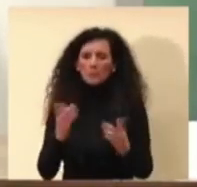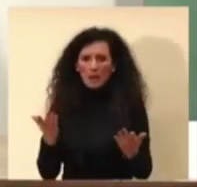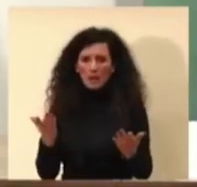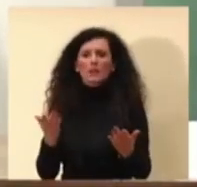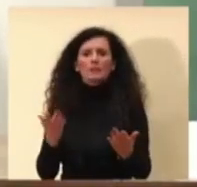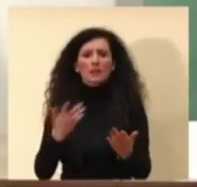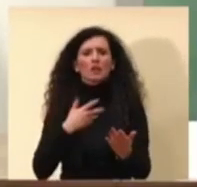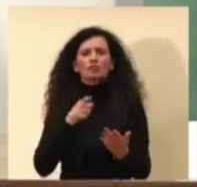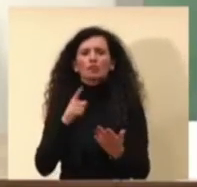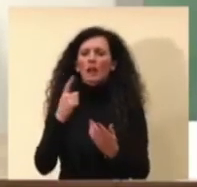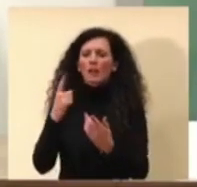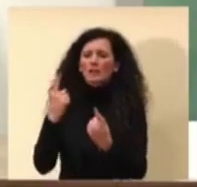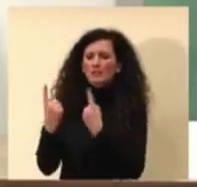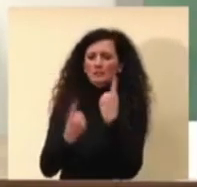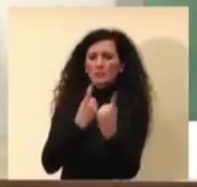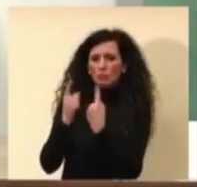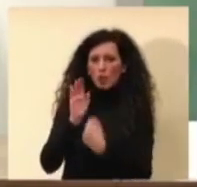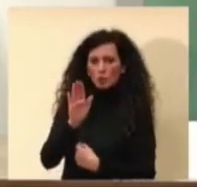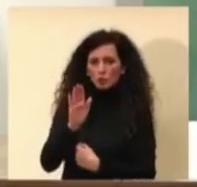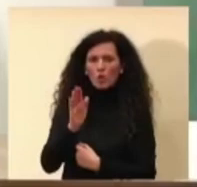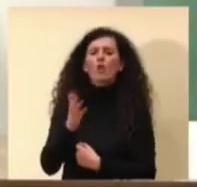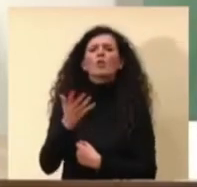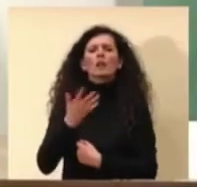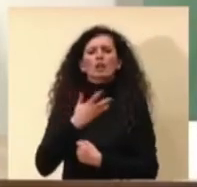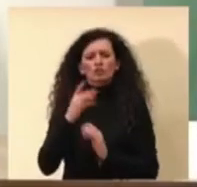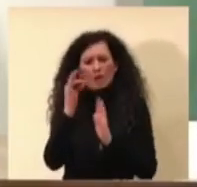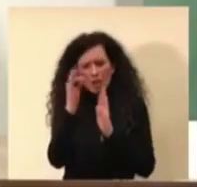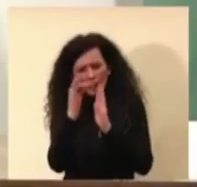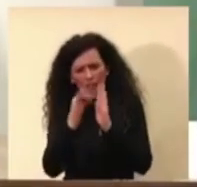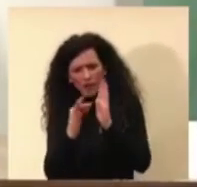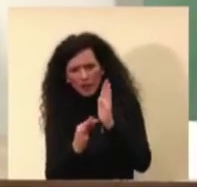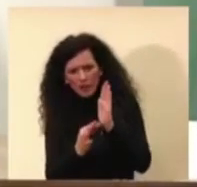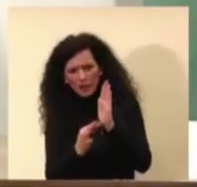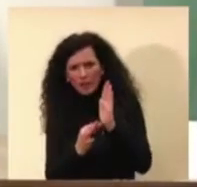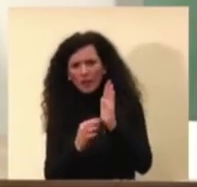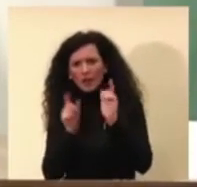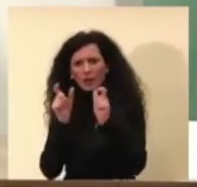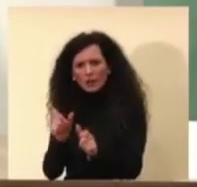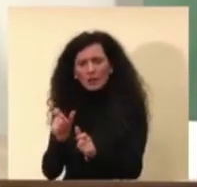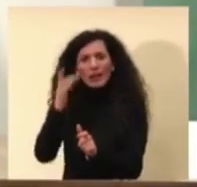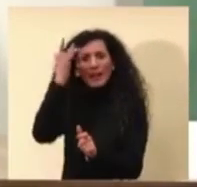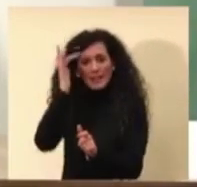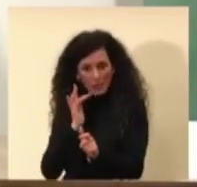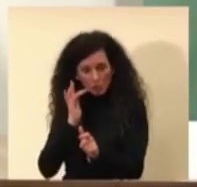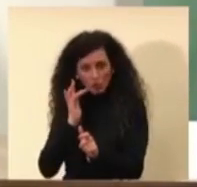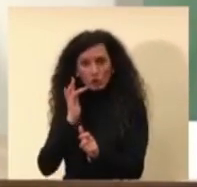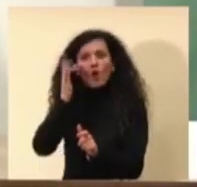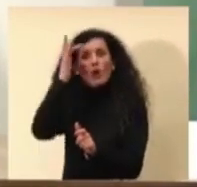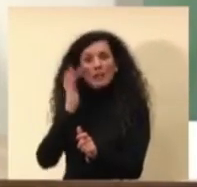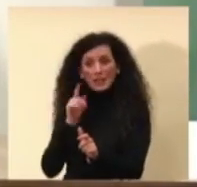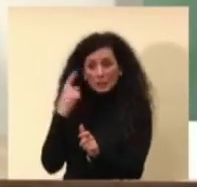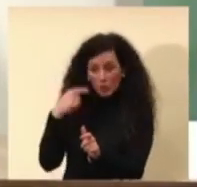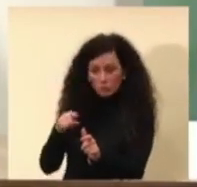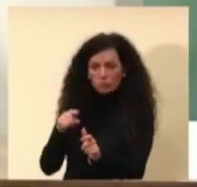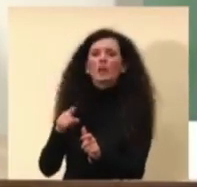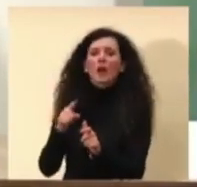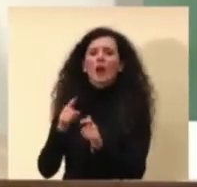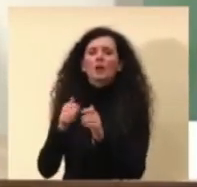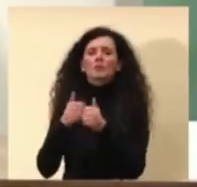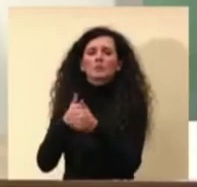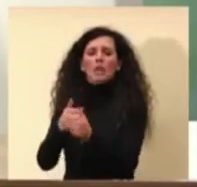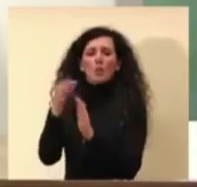dà delle indicazioni rispetto al rischio e rispetto a quali misure adottare. Questo quindi è un primo elemento,